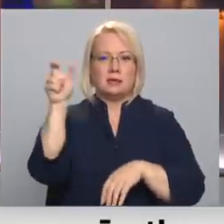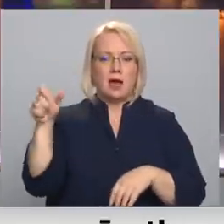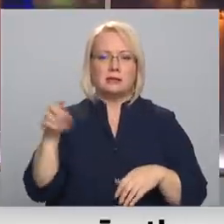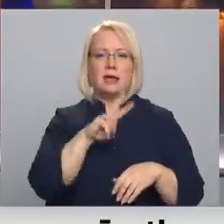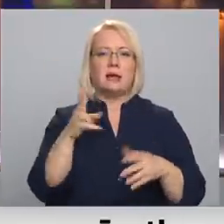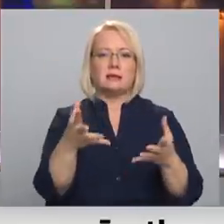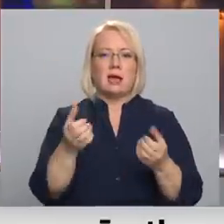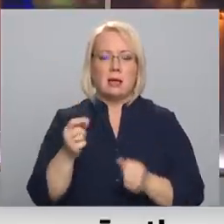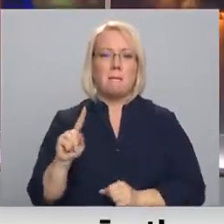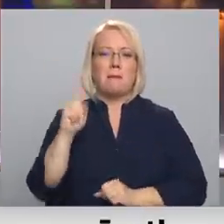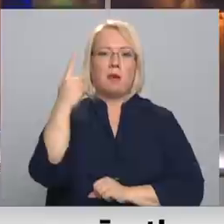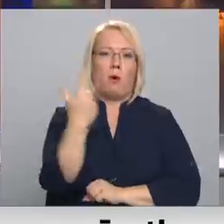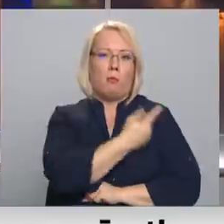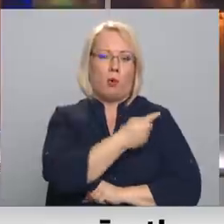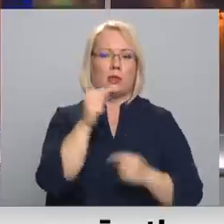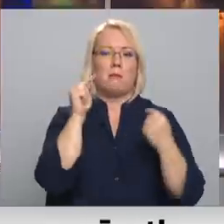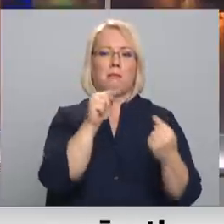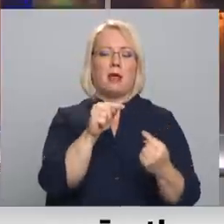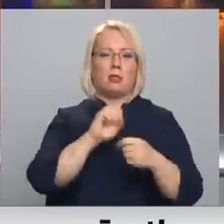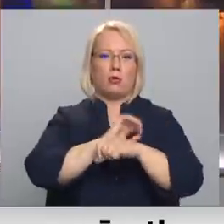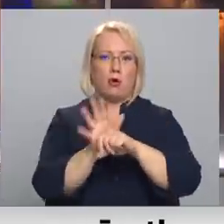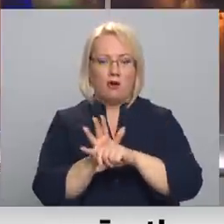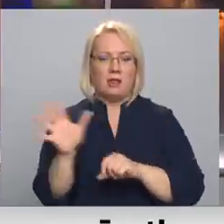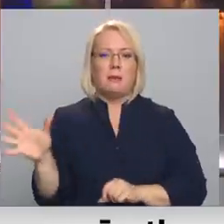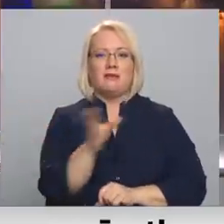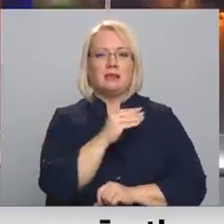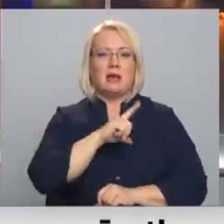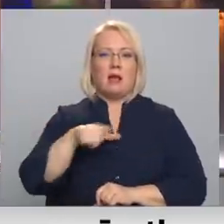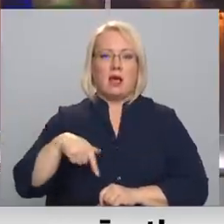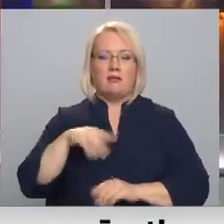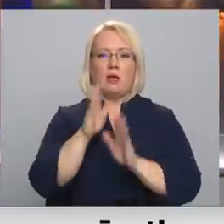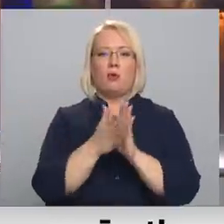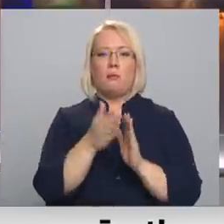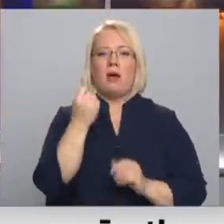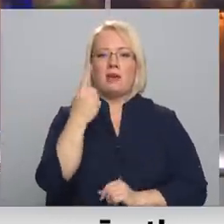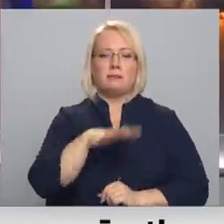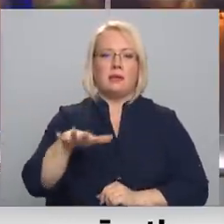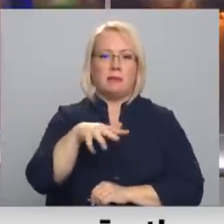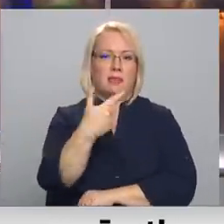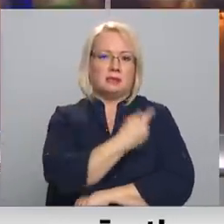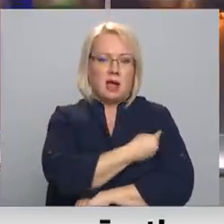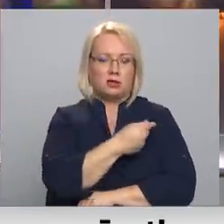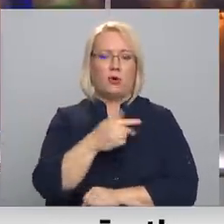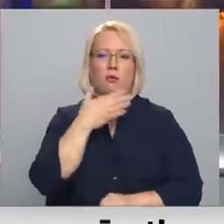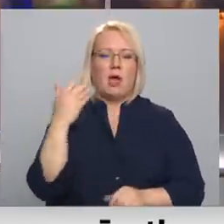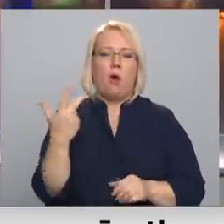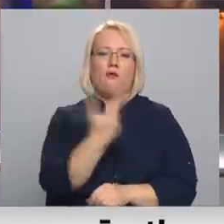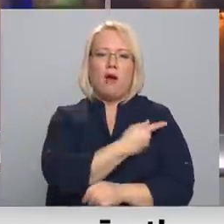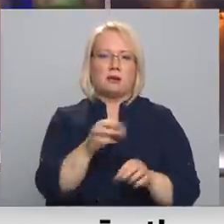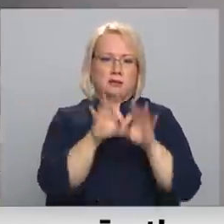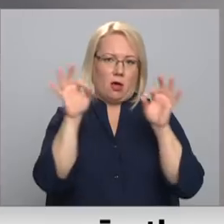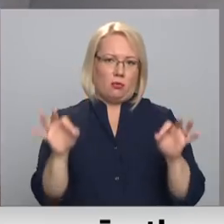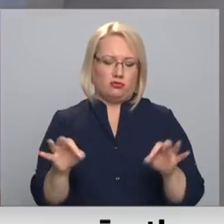saņēmuši tikai pirmo poti pret Covid-19. Bet visā Latvijā ir 11 ģimenes ārsti, kas vakcinēšanos nav uzsākuši vispār.